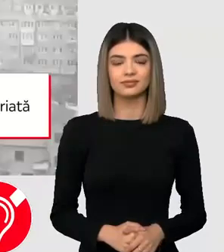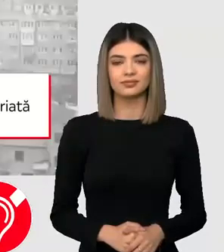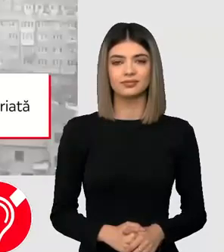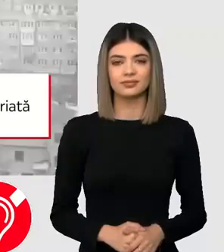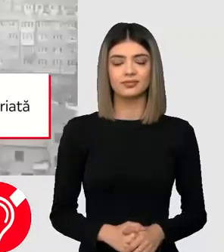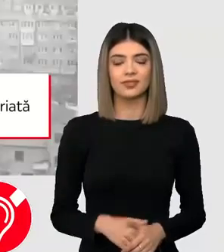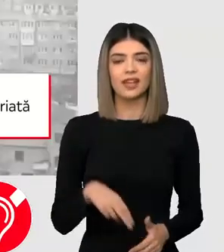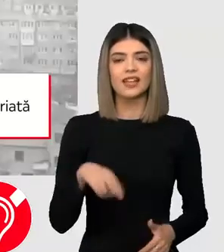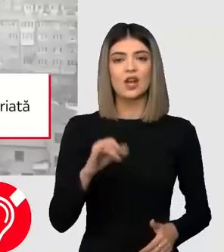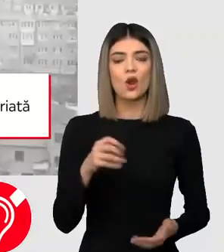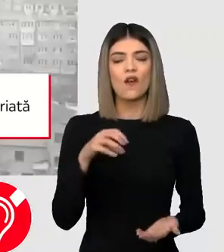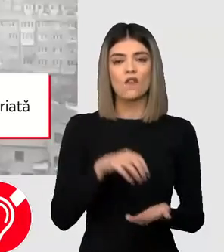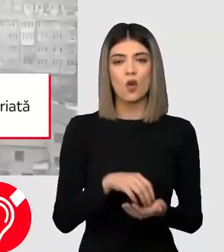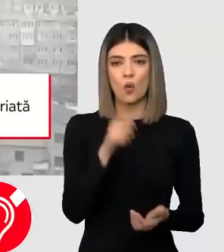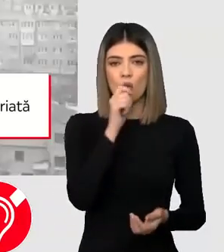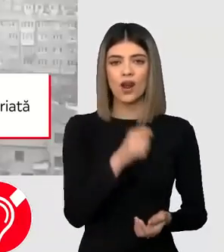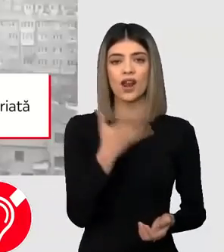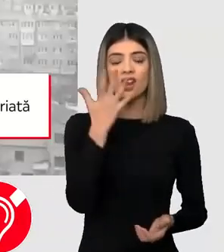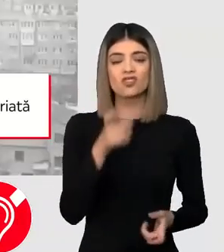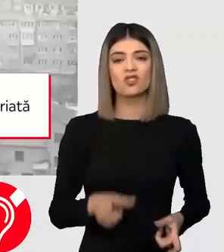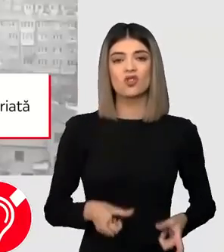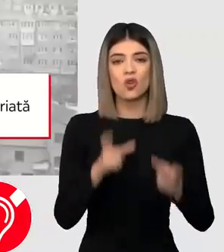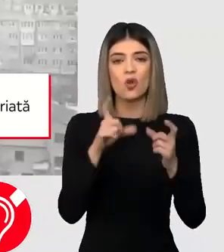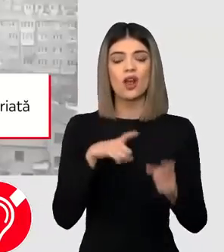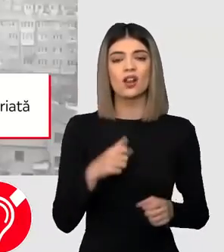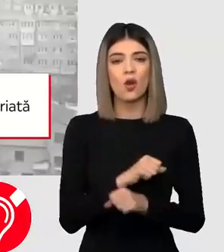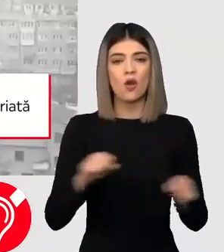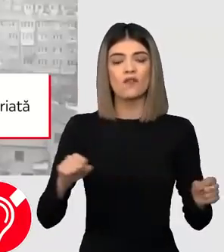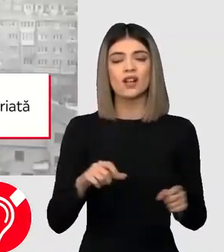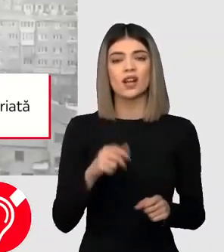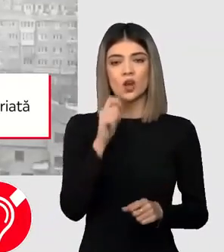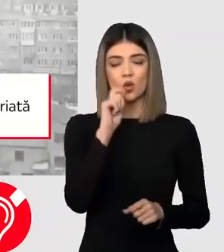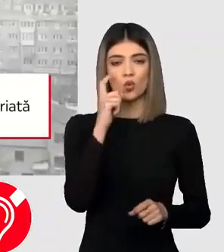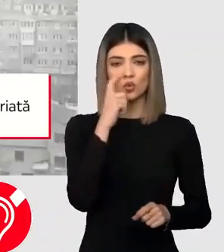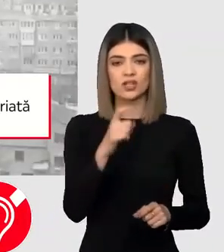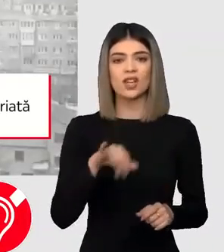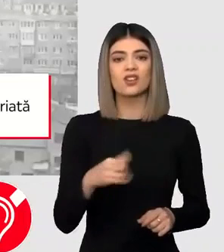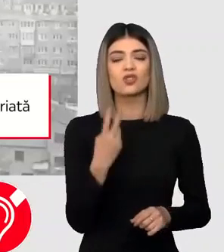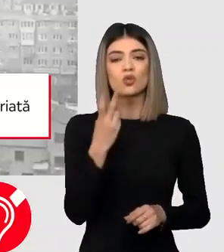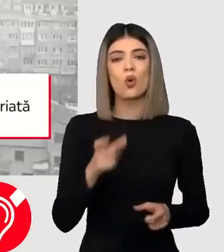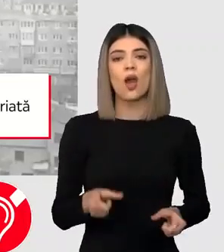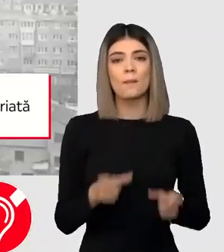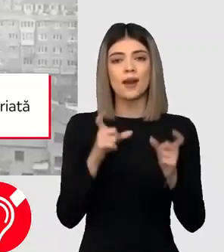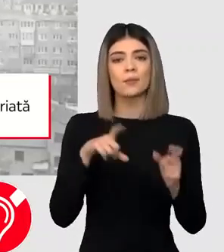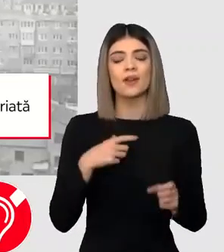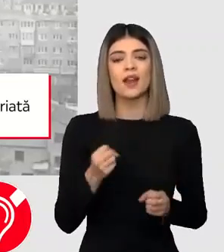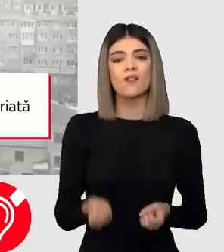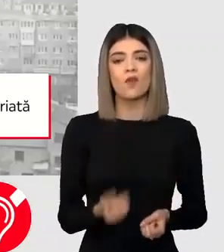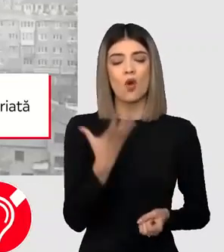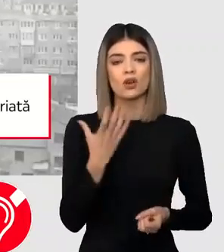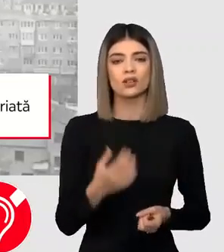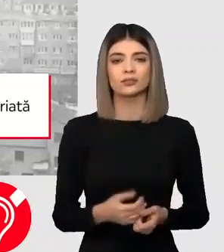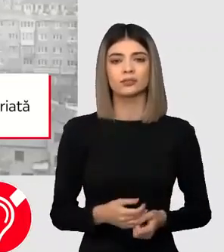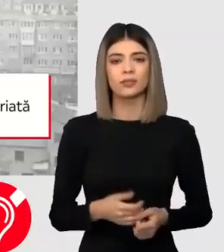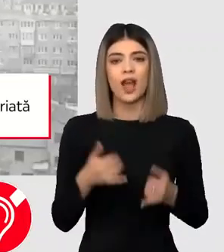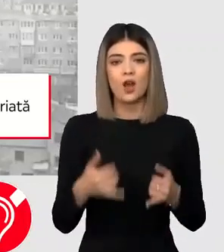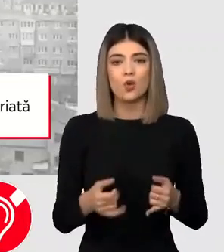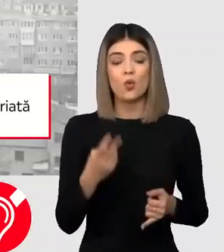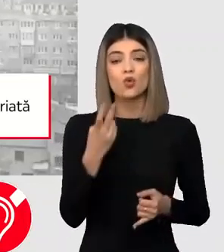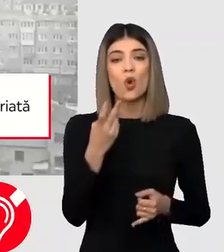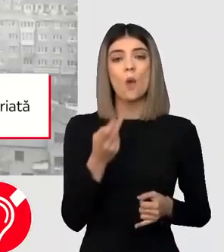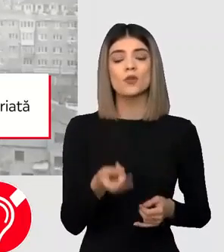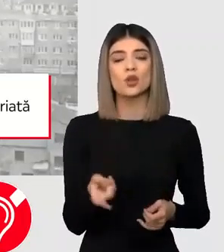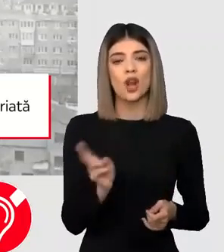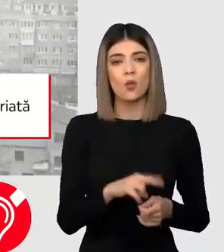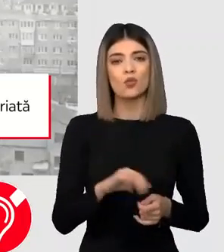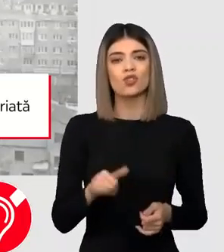În Nicolaev, cinci clădiri rezidențiale au fost lovite de armata rusă, iar două apartamente au ars. În acest moment, două